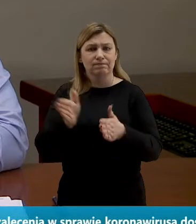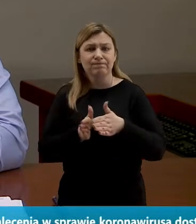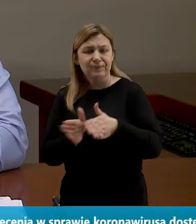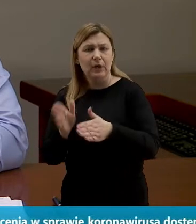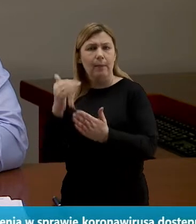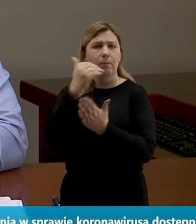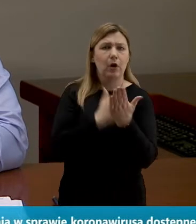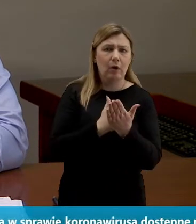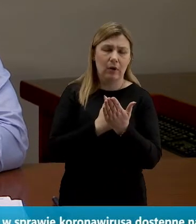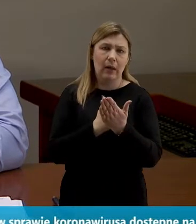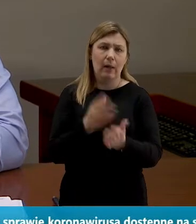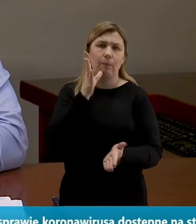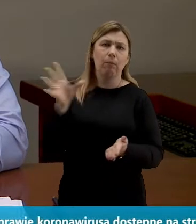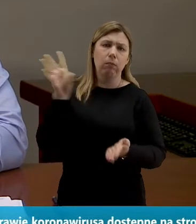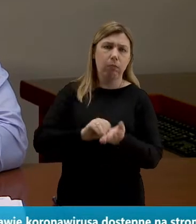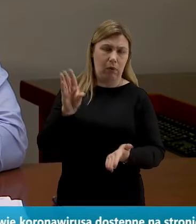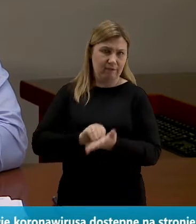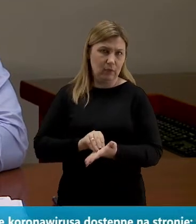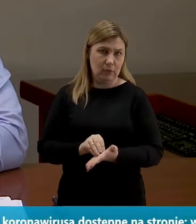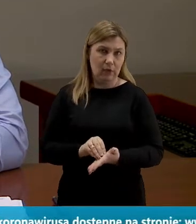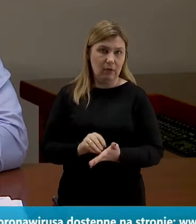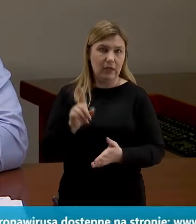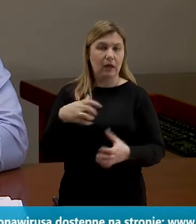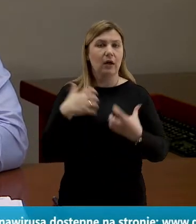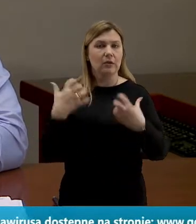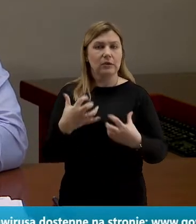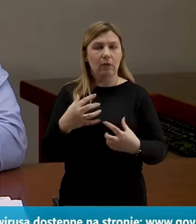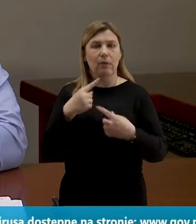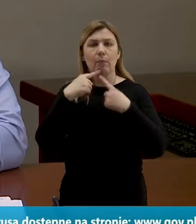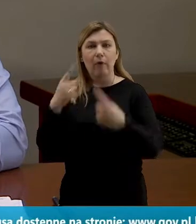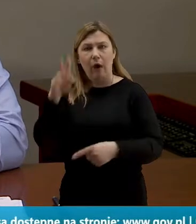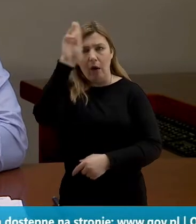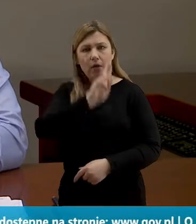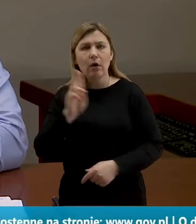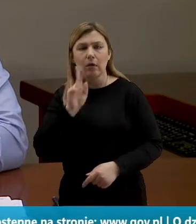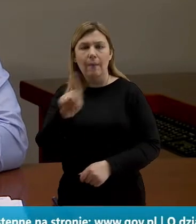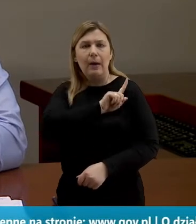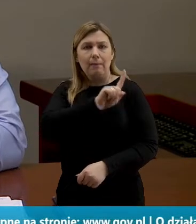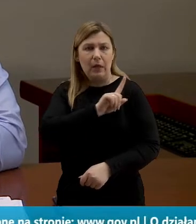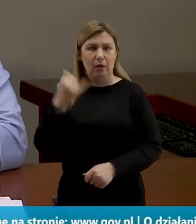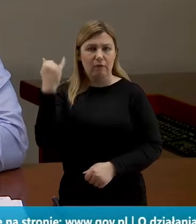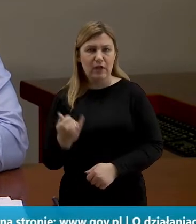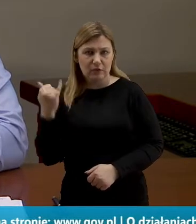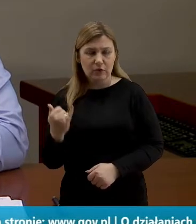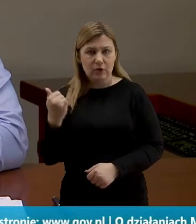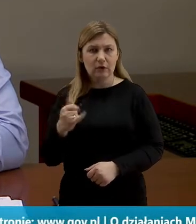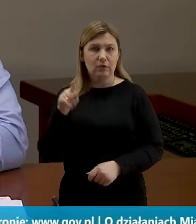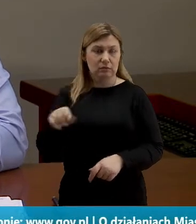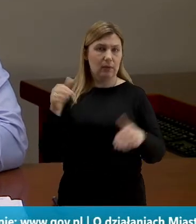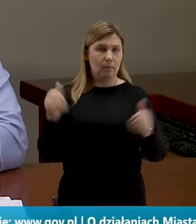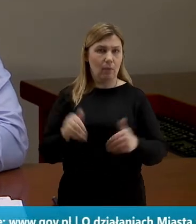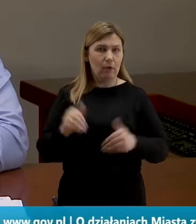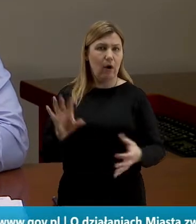programy powtórkowe, więc chciałbym zwrócić uwagę rodzicom, aby przypilnowali swoje pociechy, aby z tej